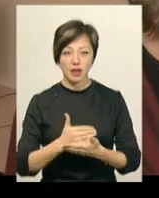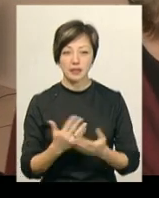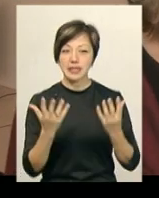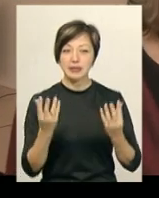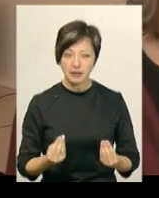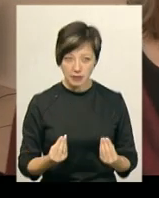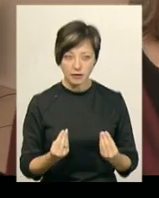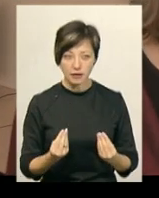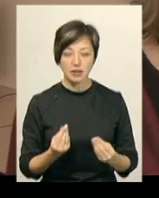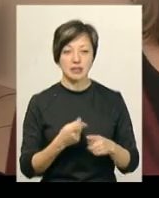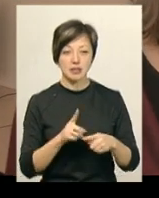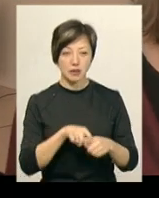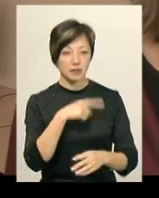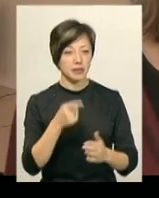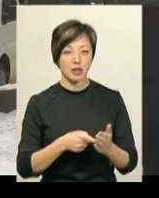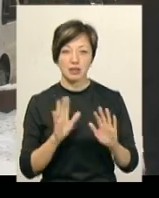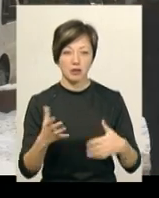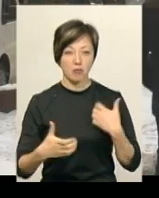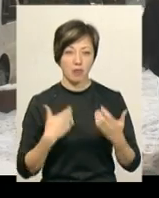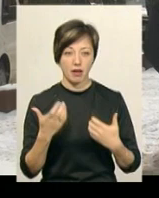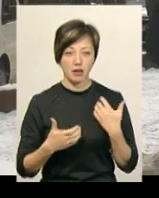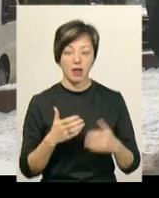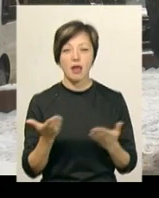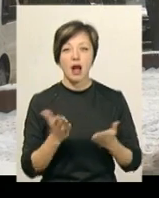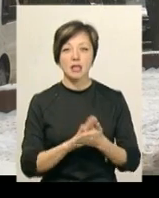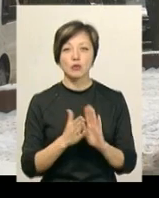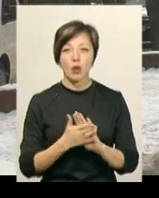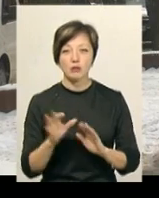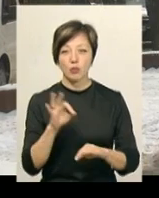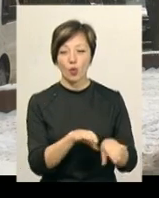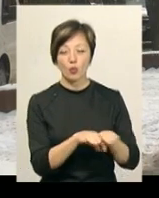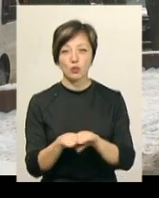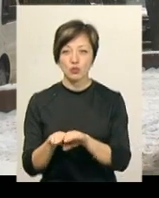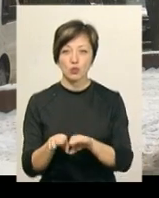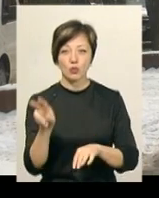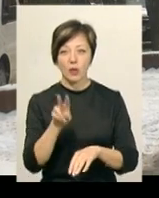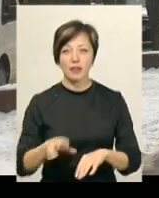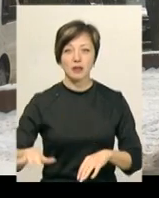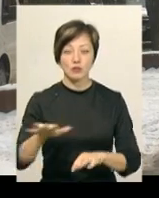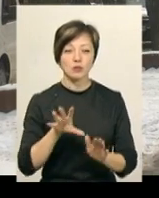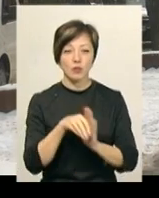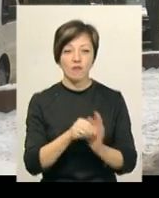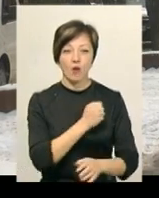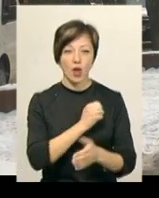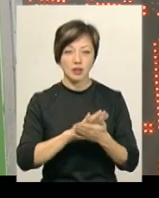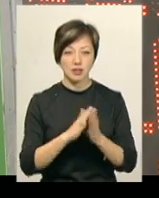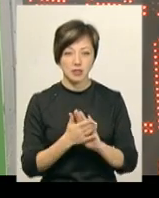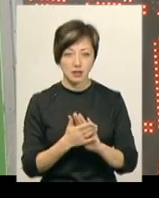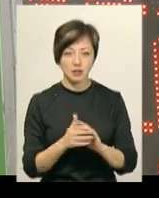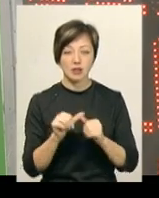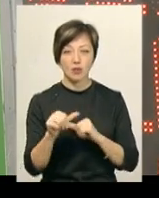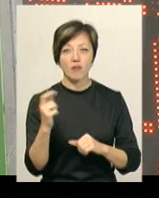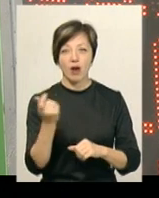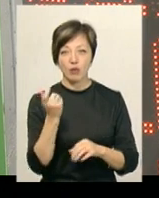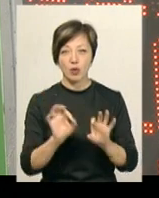це питання виключно паніки. Про те, яка ситуація щодо курсу валют на території, де запровадили воєнний стан, зокрема у